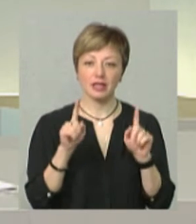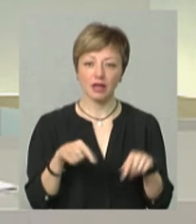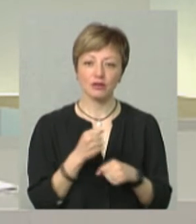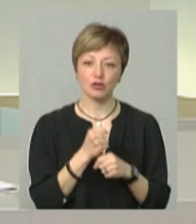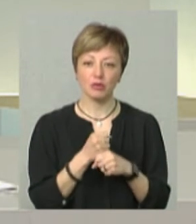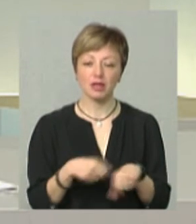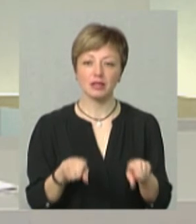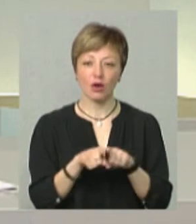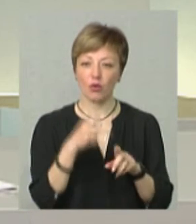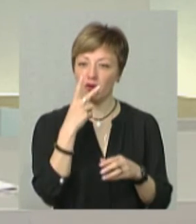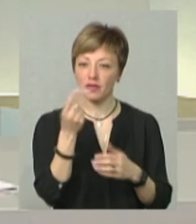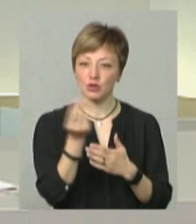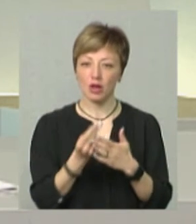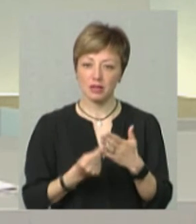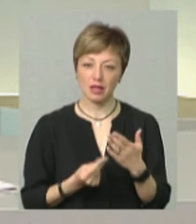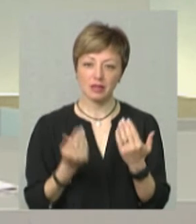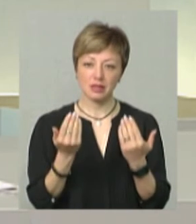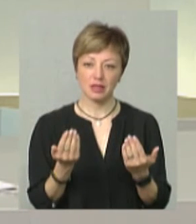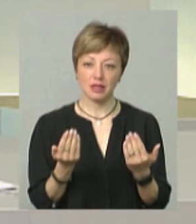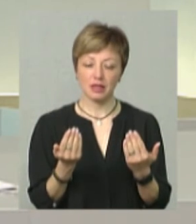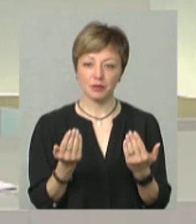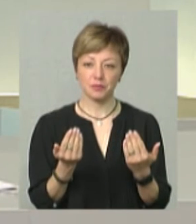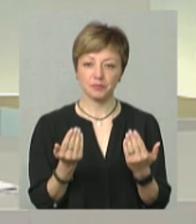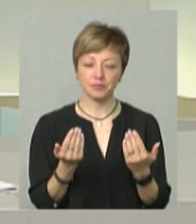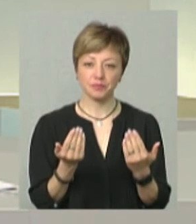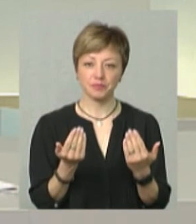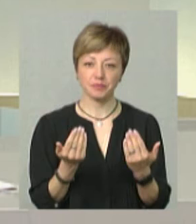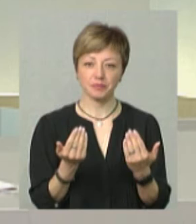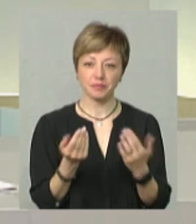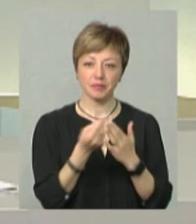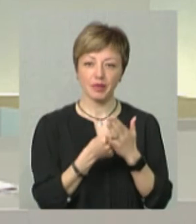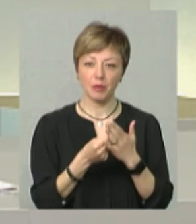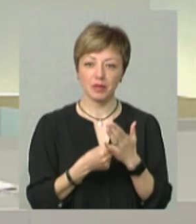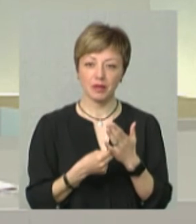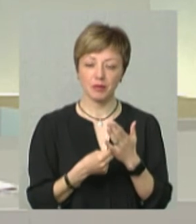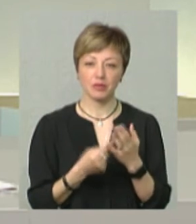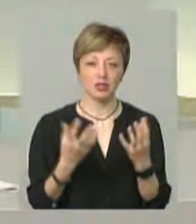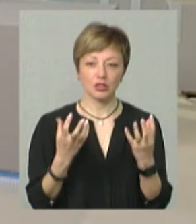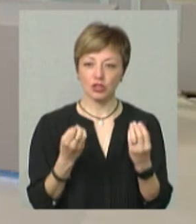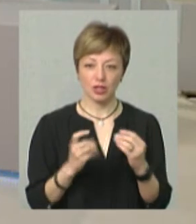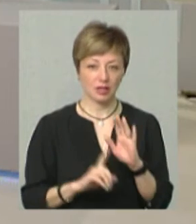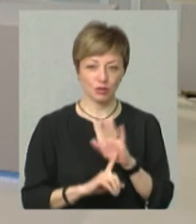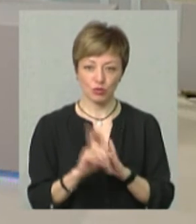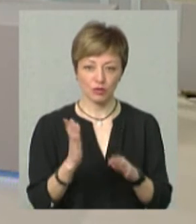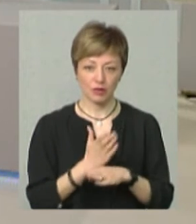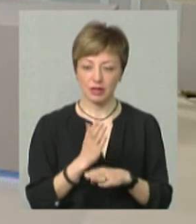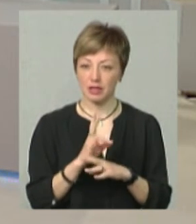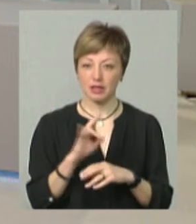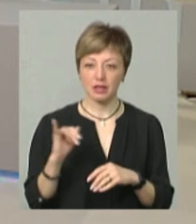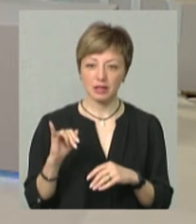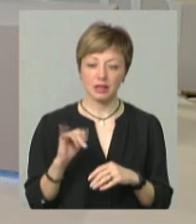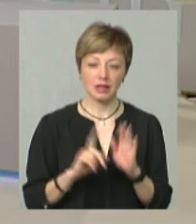зробили таку певну візуалізацію з її такими принтами. Вони ще не запущені у виробництві? вони не